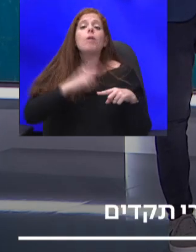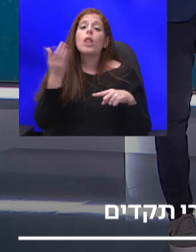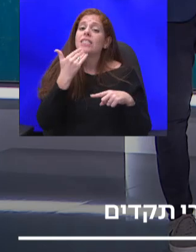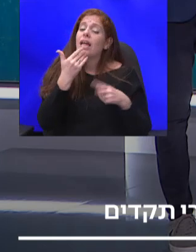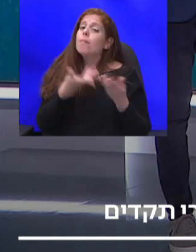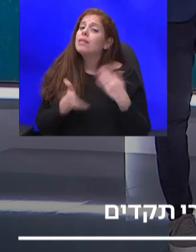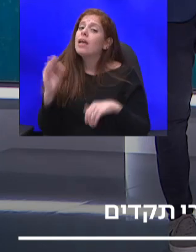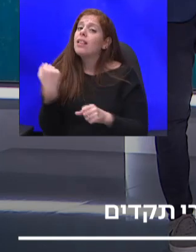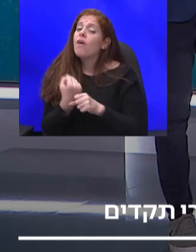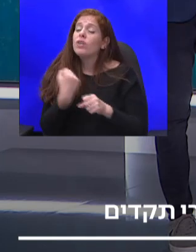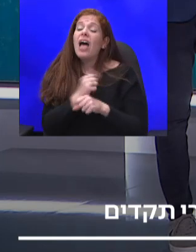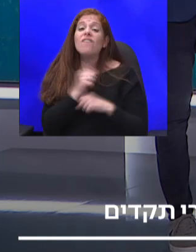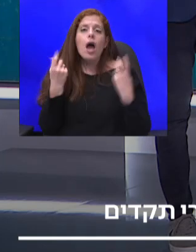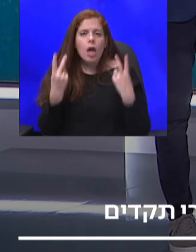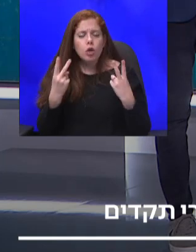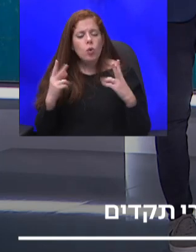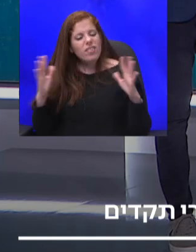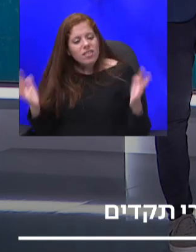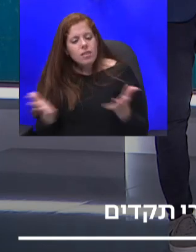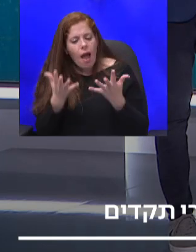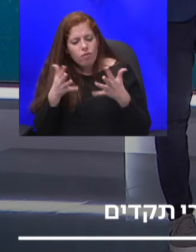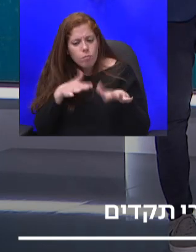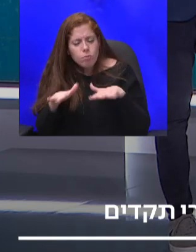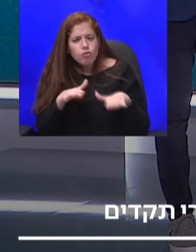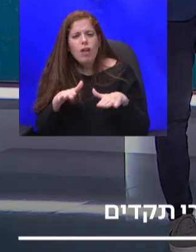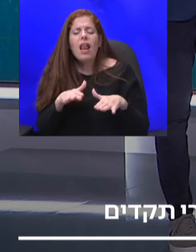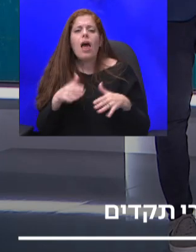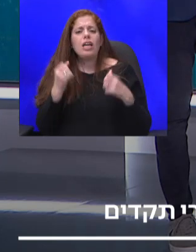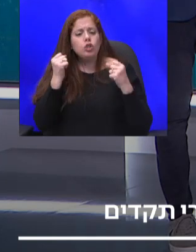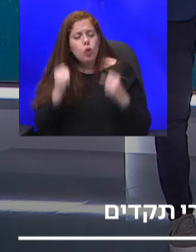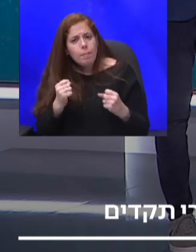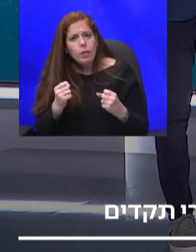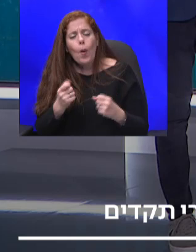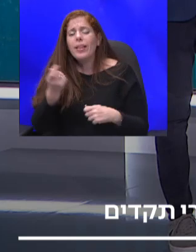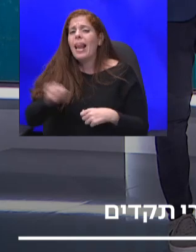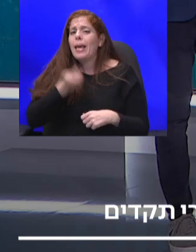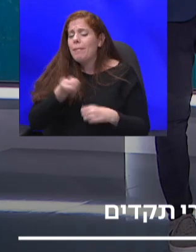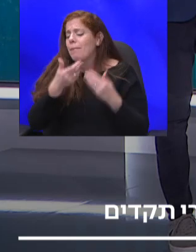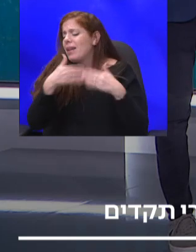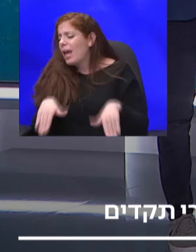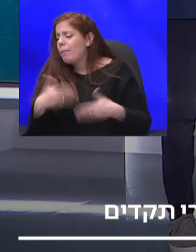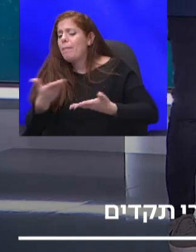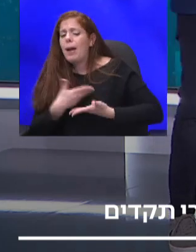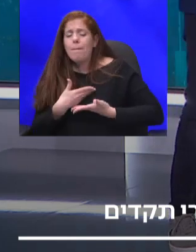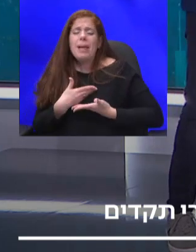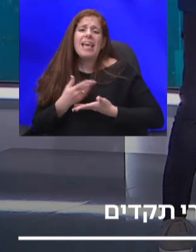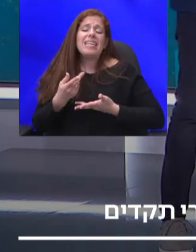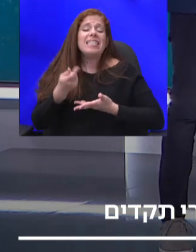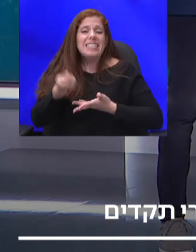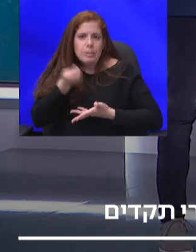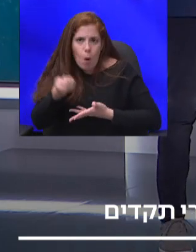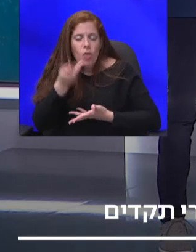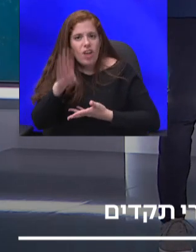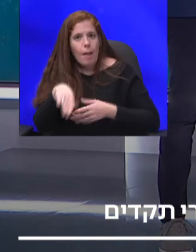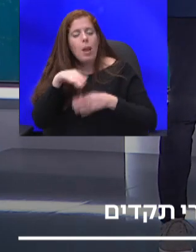דחפנו בתוך הממשלה הזאת רשתות ביטחון לגמלאים, לנחים, למקלבי קצבאות קיום בביטוח הלאומי וגם ממובטלים בהיקפים